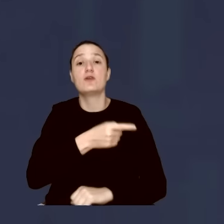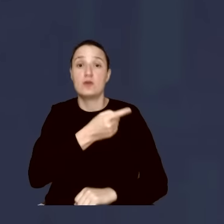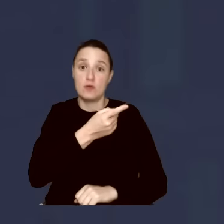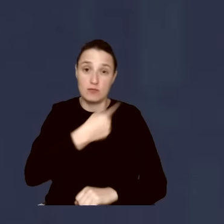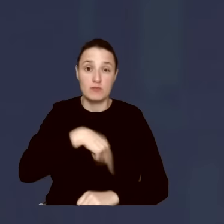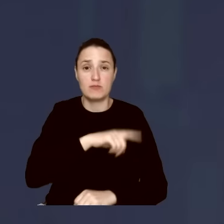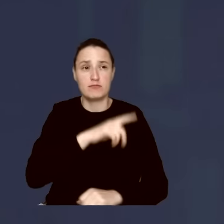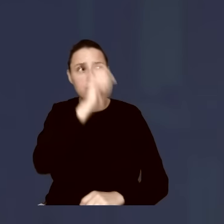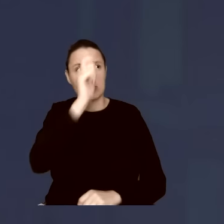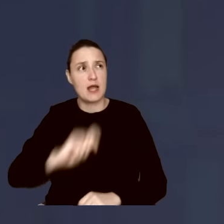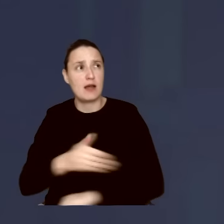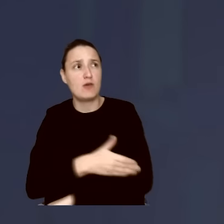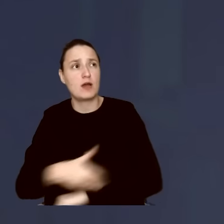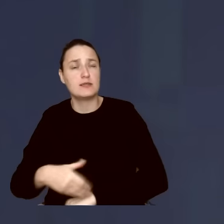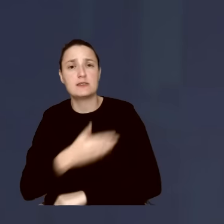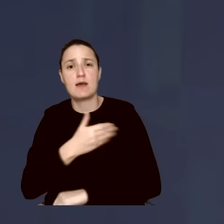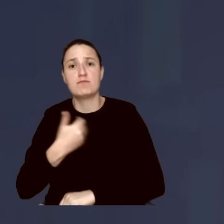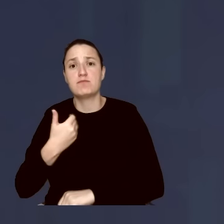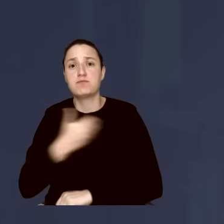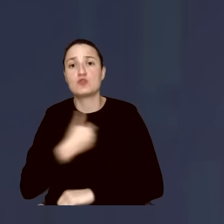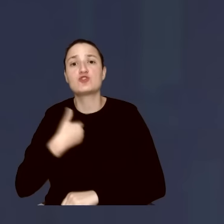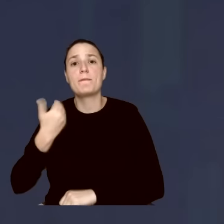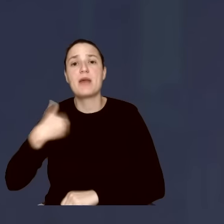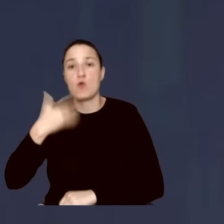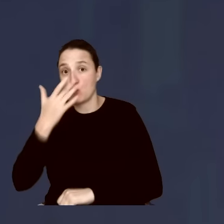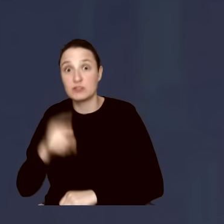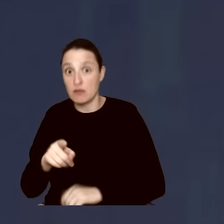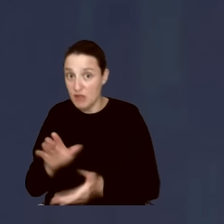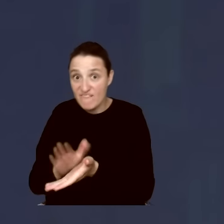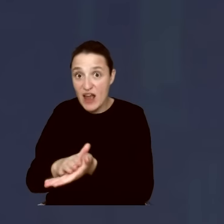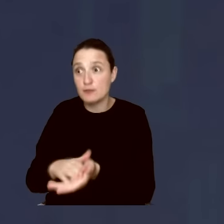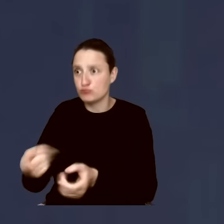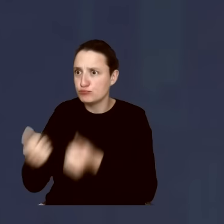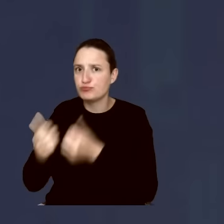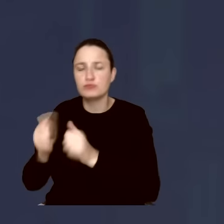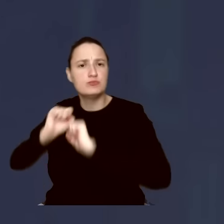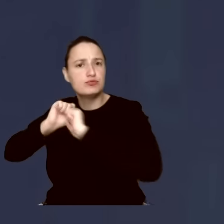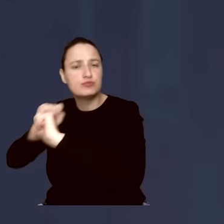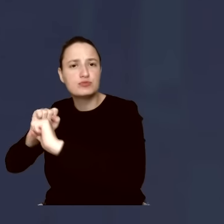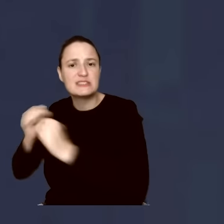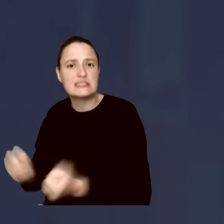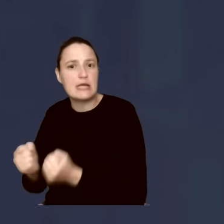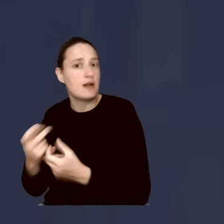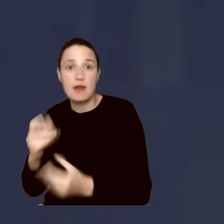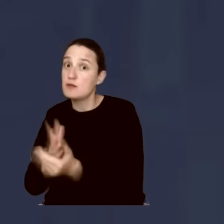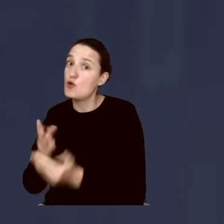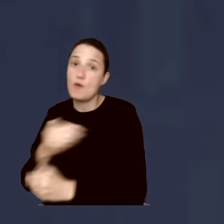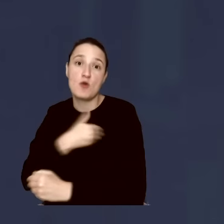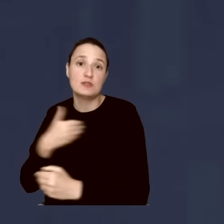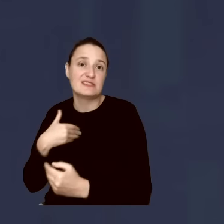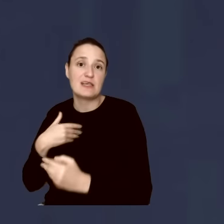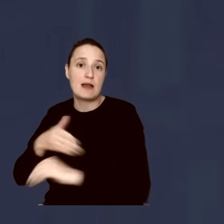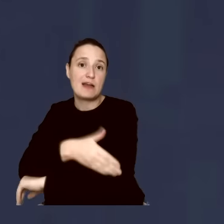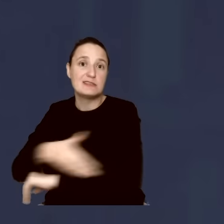na granicę polsko-białoruską, pochwalił wtedy nas za to, jak skutecznie staramy się bronić nie tylko polską granicę, ale granicę całej